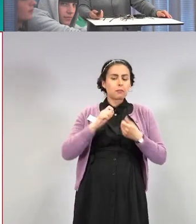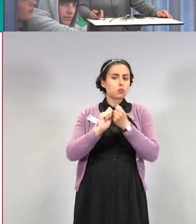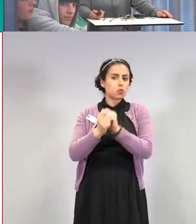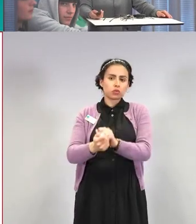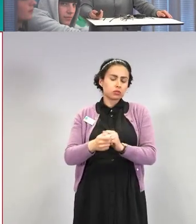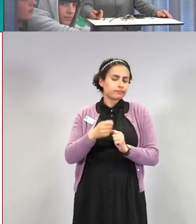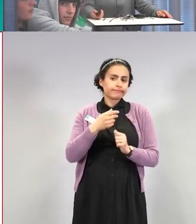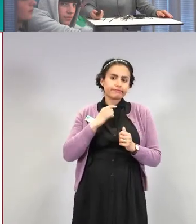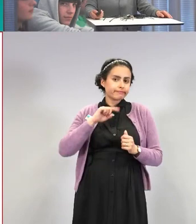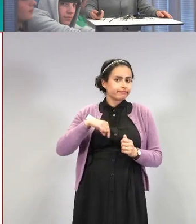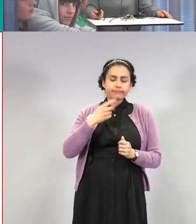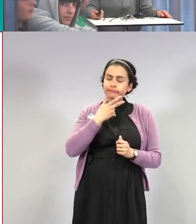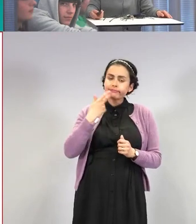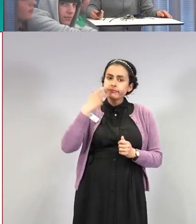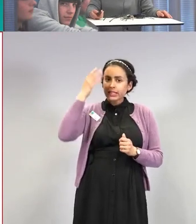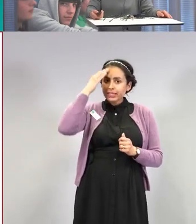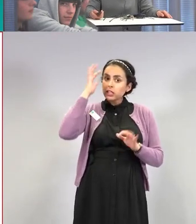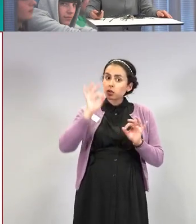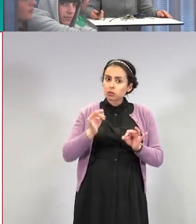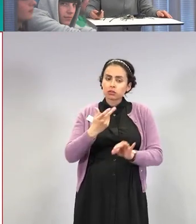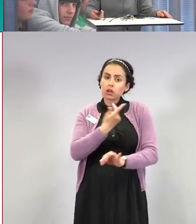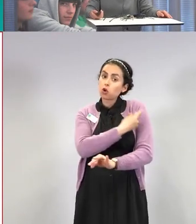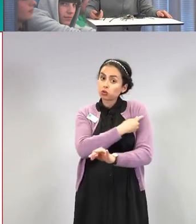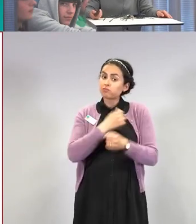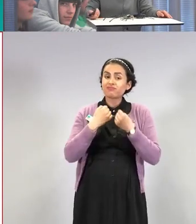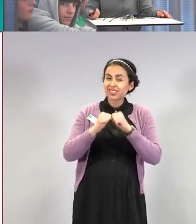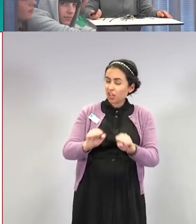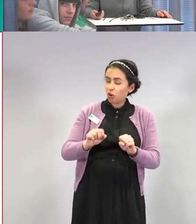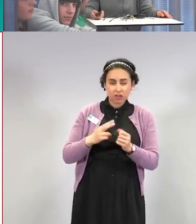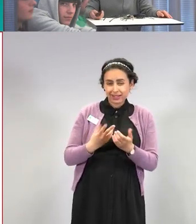miten nämä rokotteet siihen tehoaa.